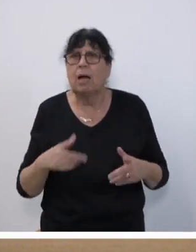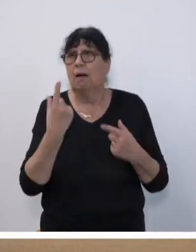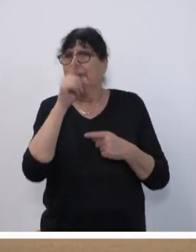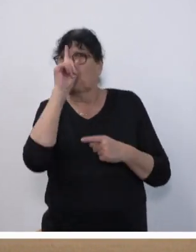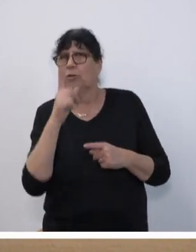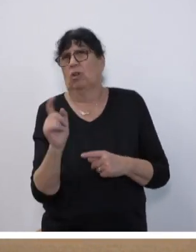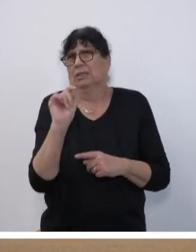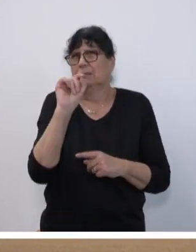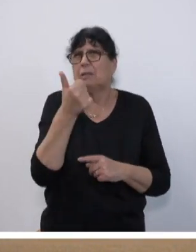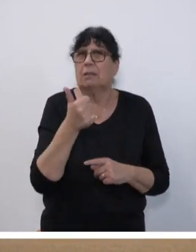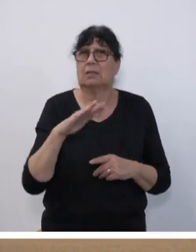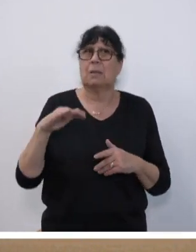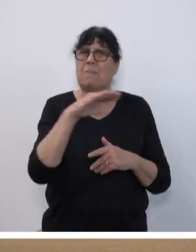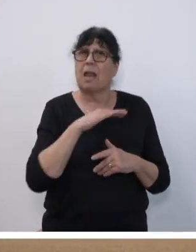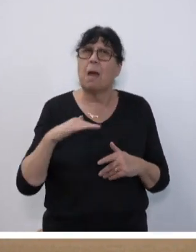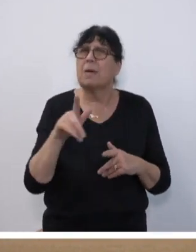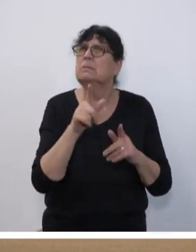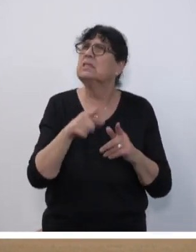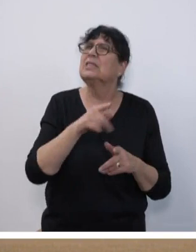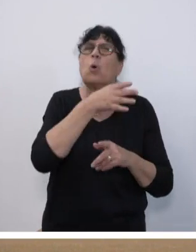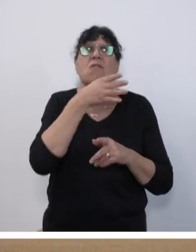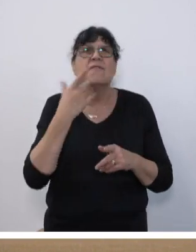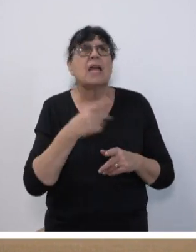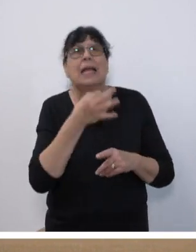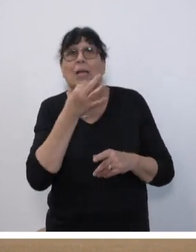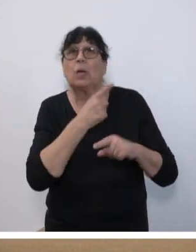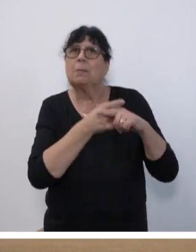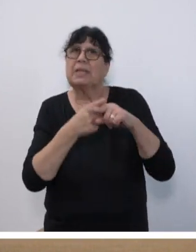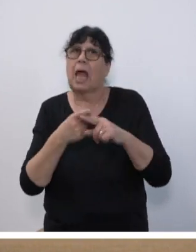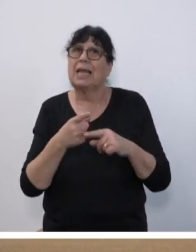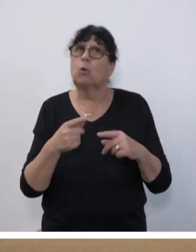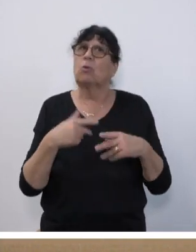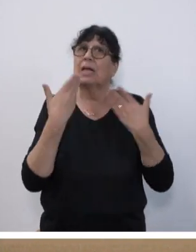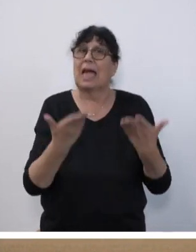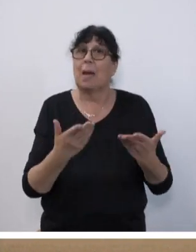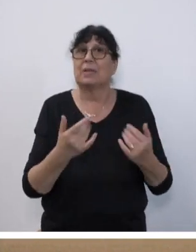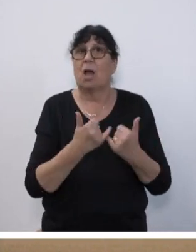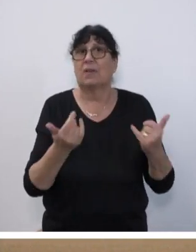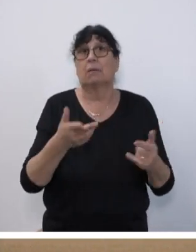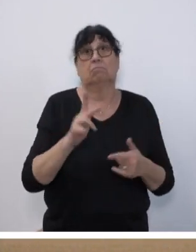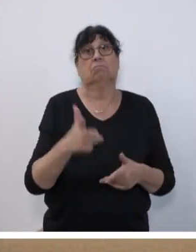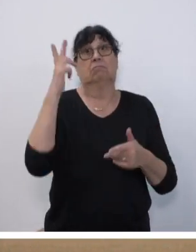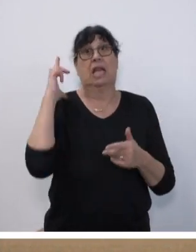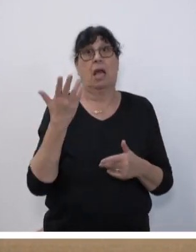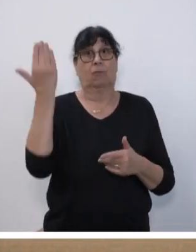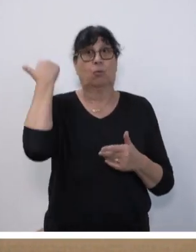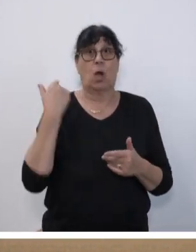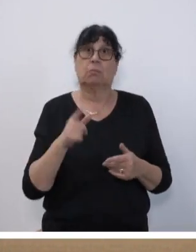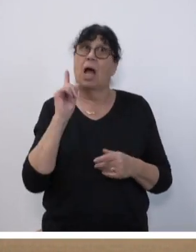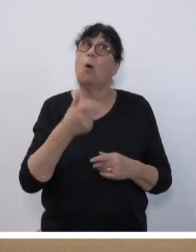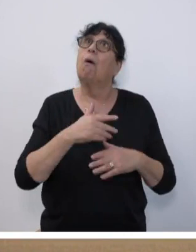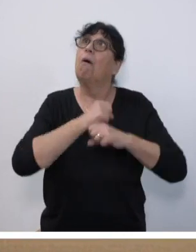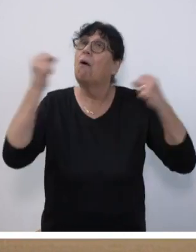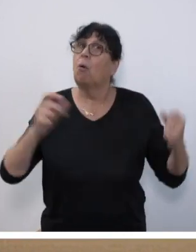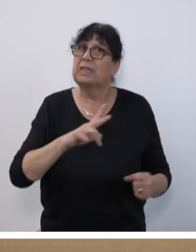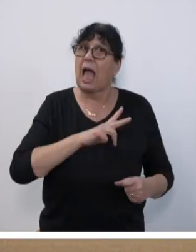in einem Parlament so eine breite Jugendbeteiligung gab wie vor drei Jahren. Auch große Erwartungen geweckt